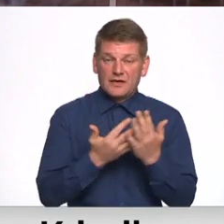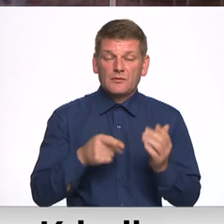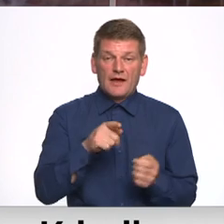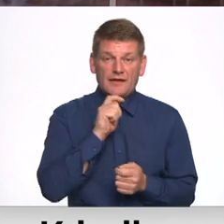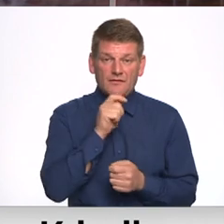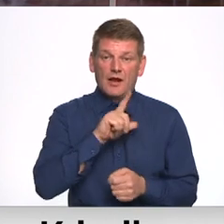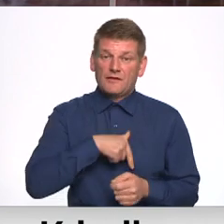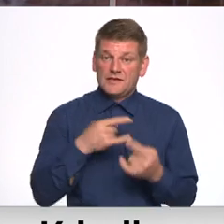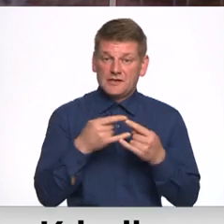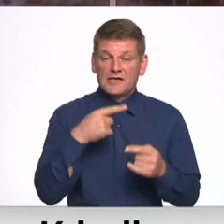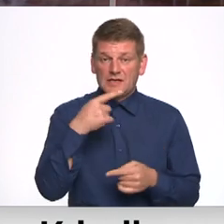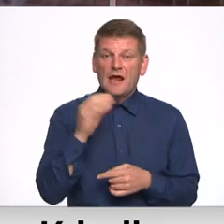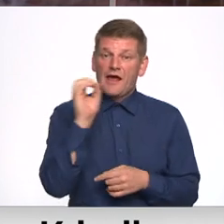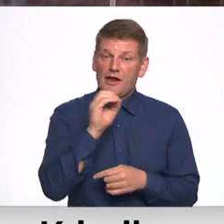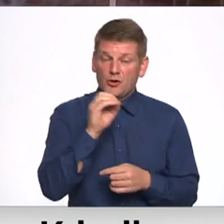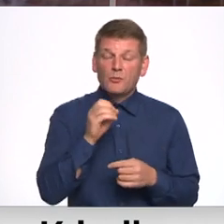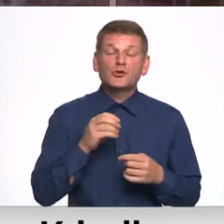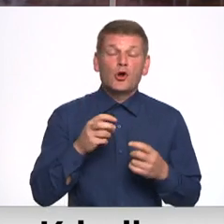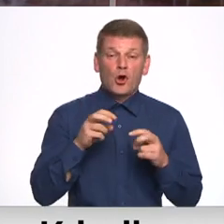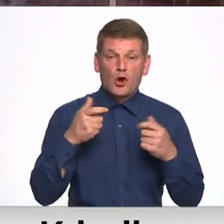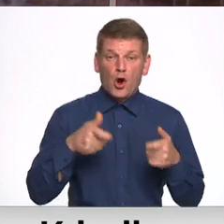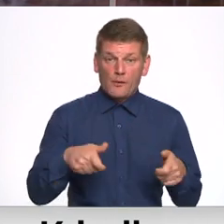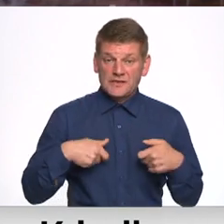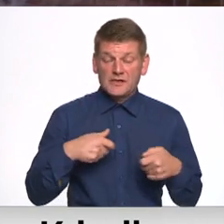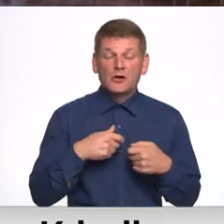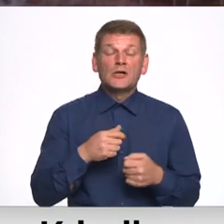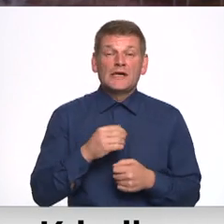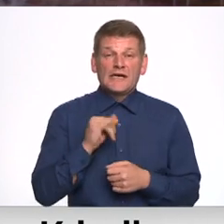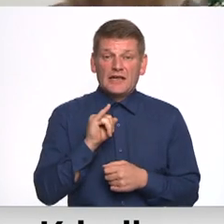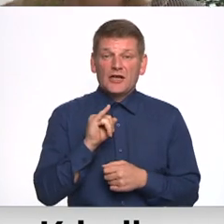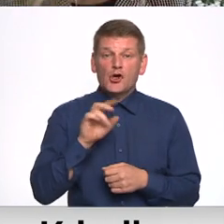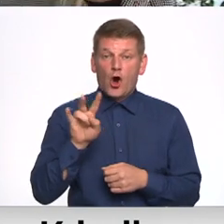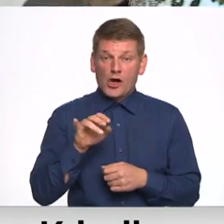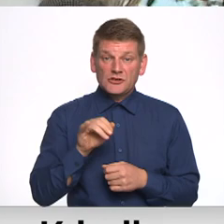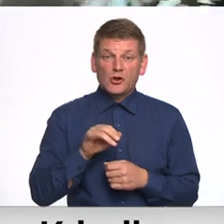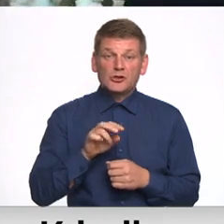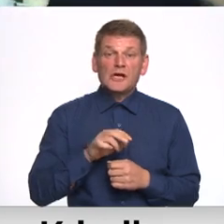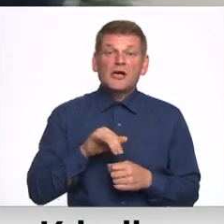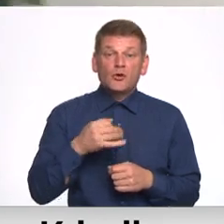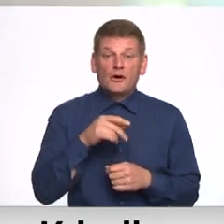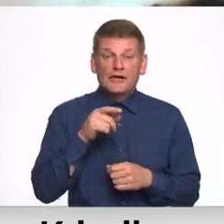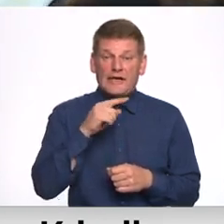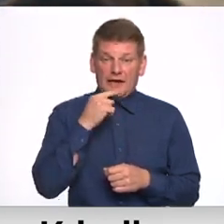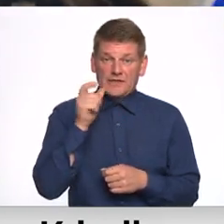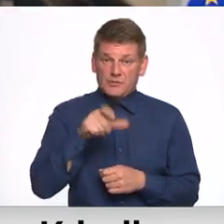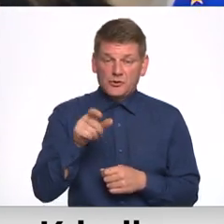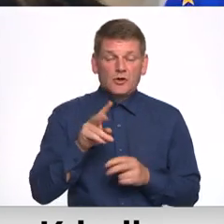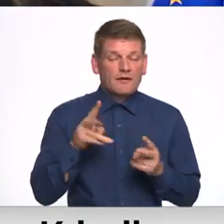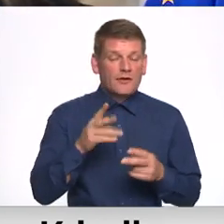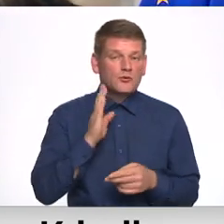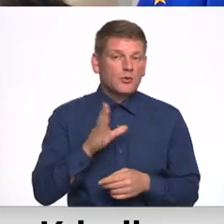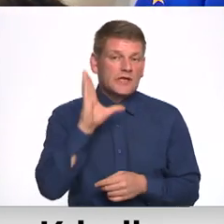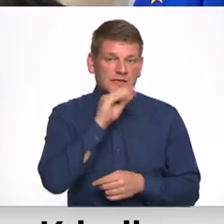Latvijas televīzijai saka Eiropas komisāra iekšlietu jautājumos Ilvi Johansone. Viņa norāda, ka Krievijas pilsoņiem nevajadzētu būt